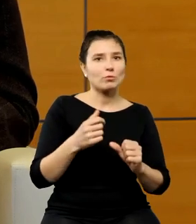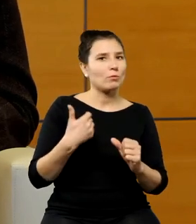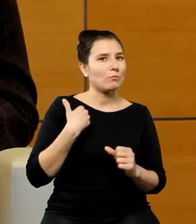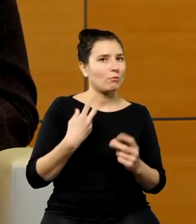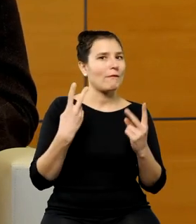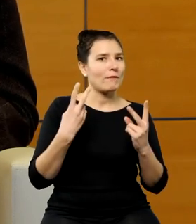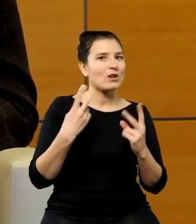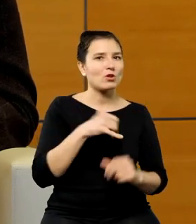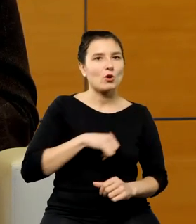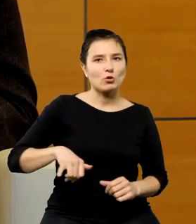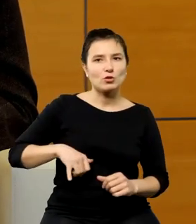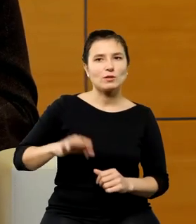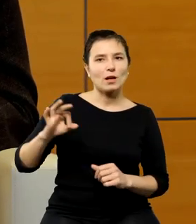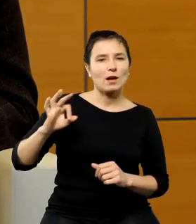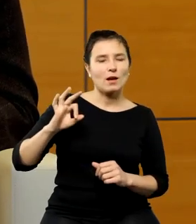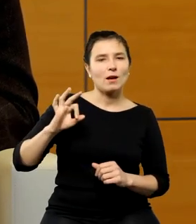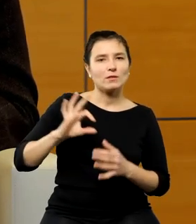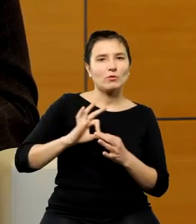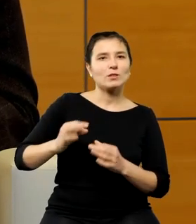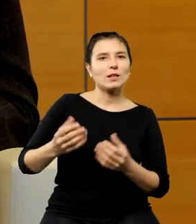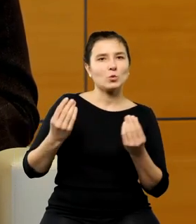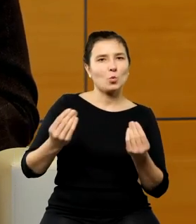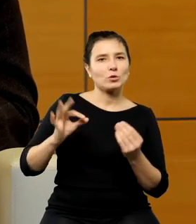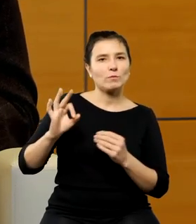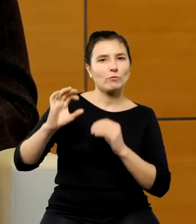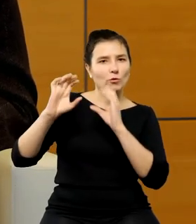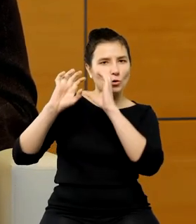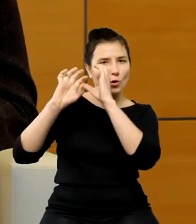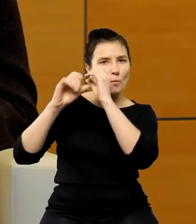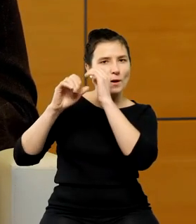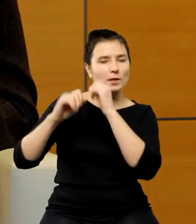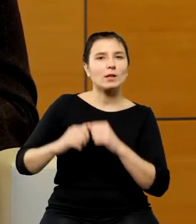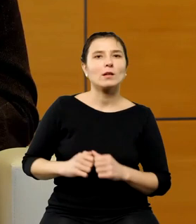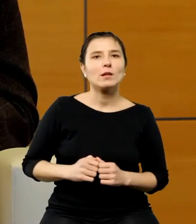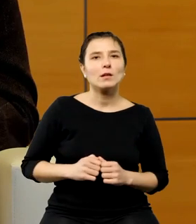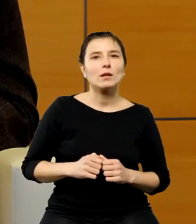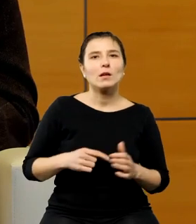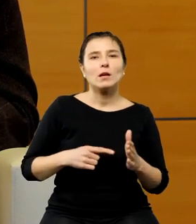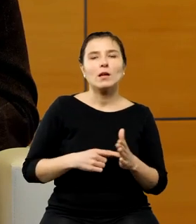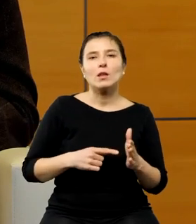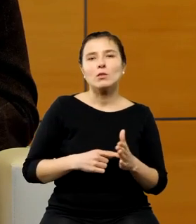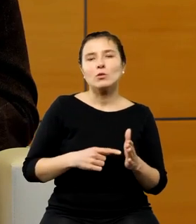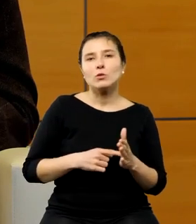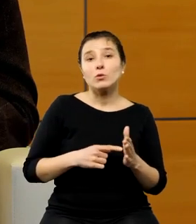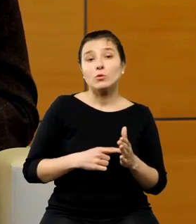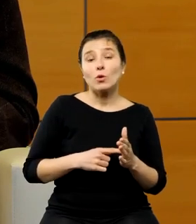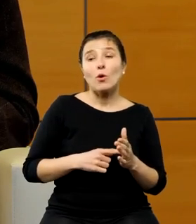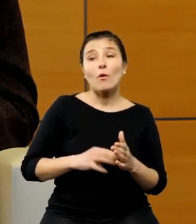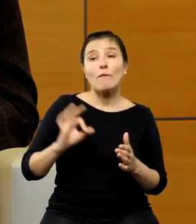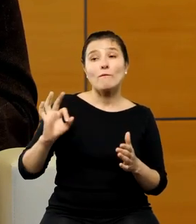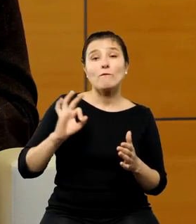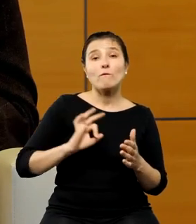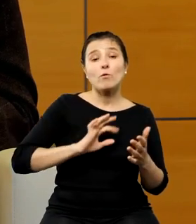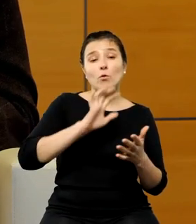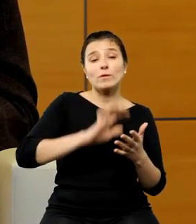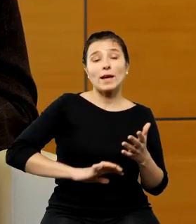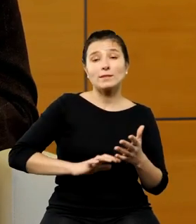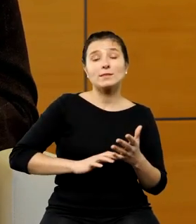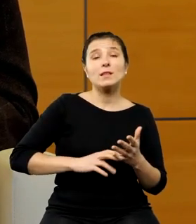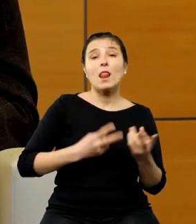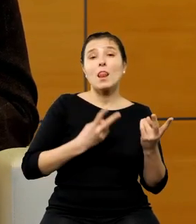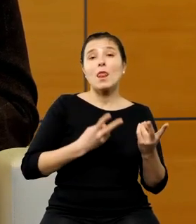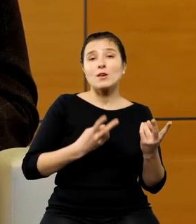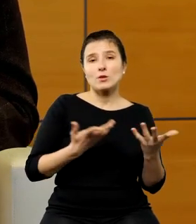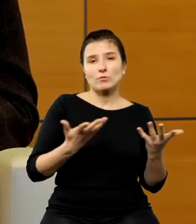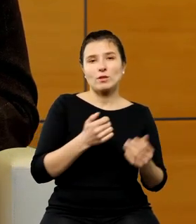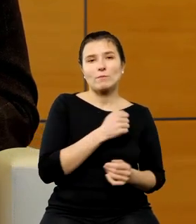rocznicę kopernikańską to wtedy jeszcze ten rękopis przebywał właśnie w Czechach w bibliotece Prabiego